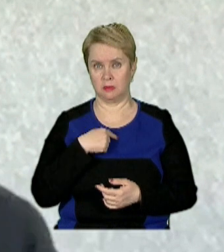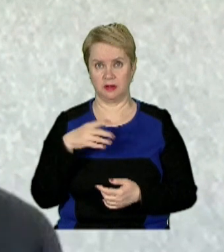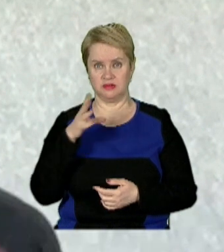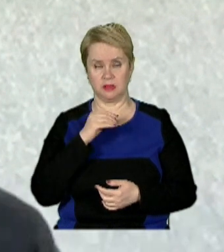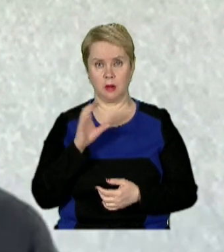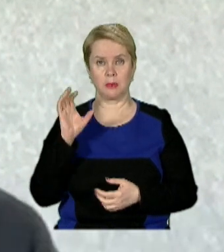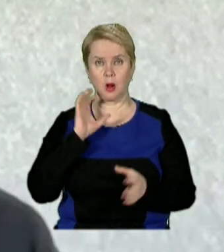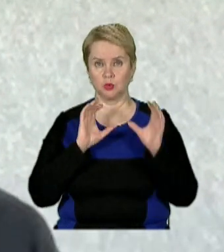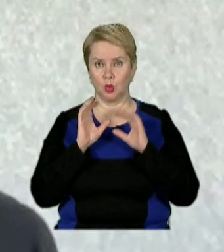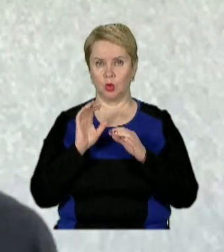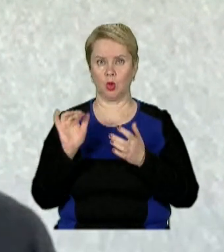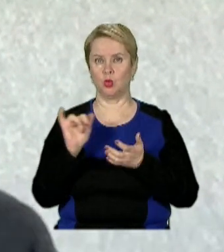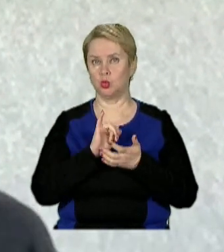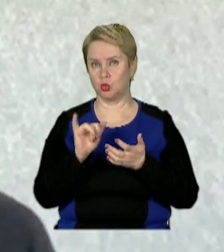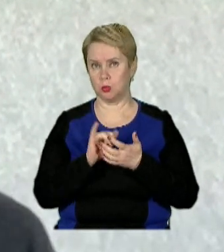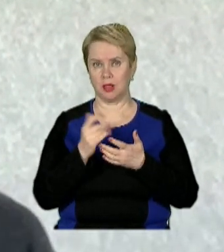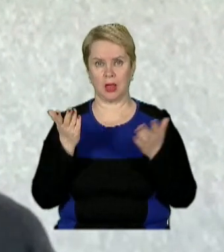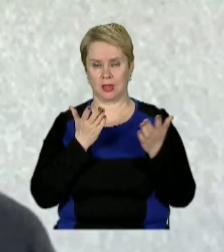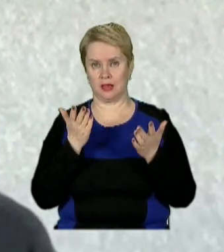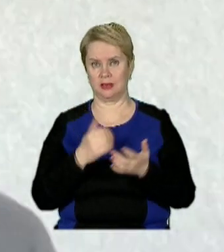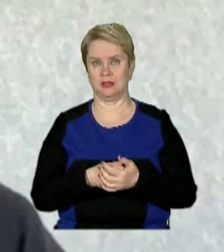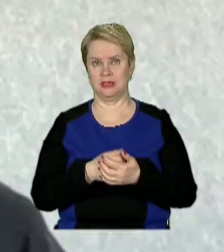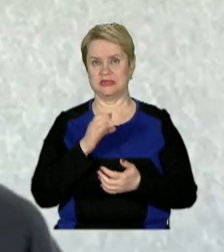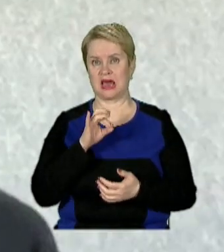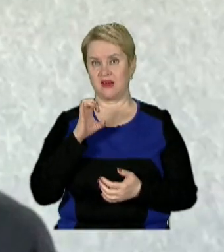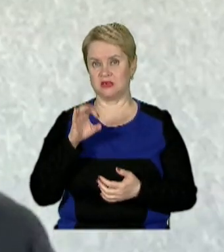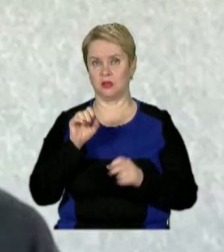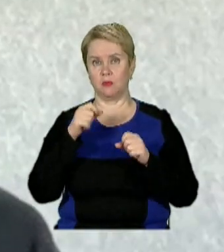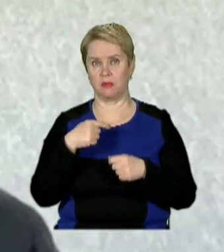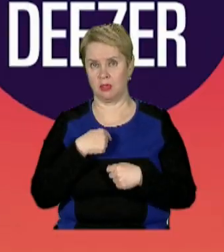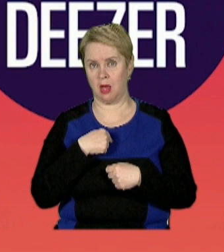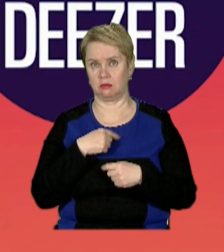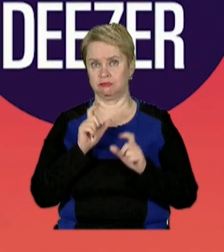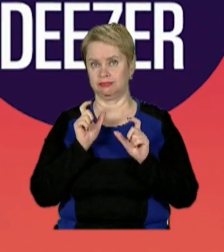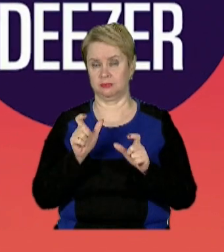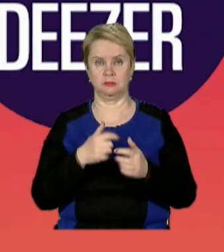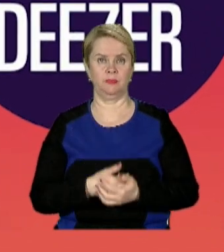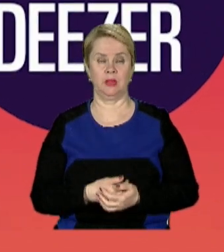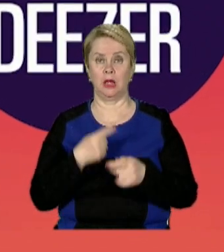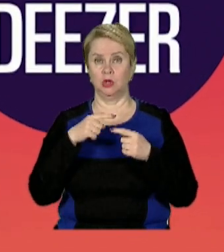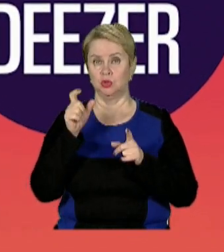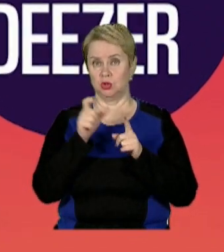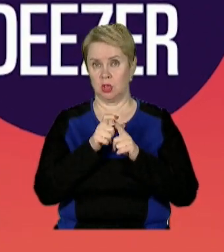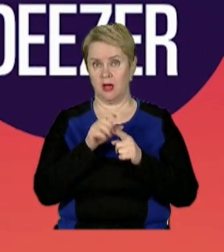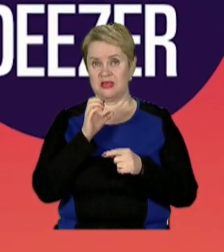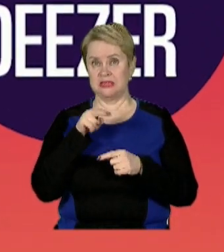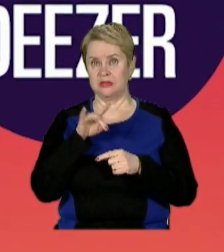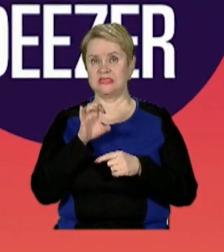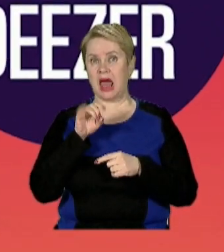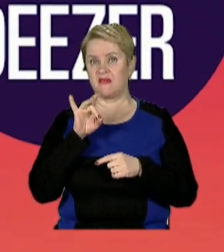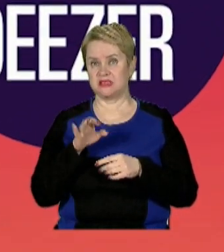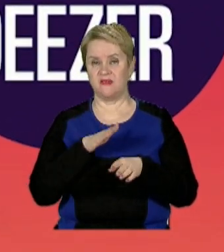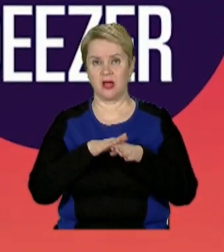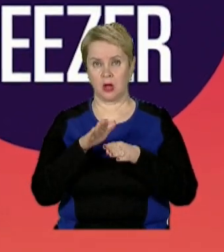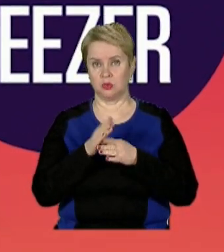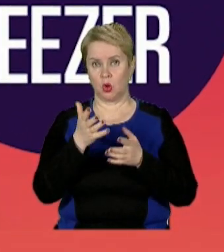прослуховування на ютубі, на будь-якому стрімінг-сервісі, вони монетизуються. Іншими словами, від стрімінгових сервісів